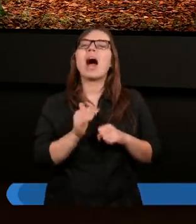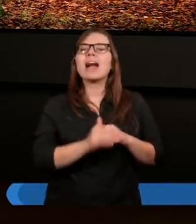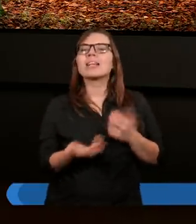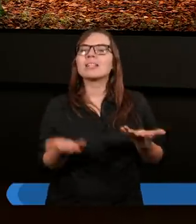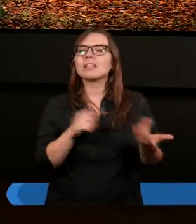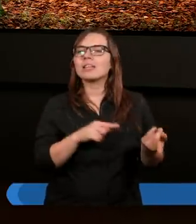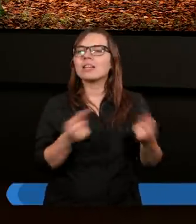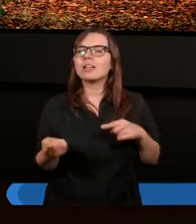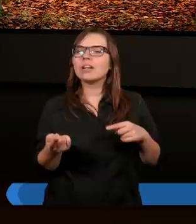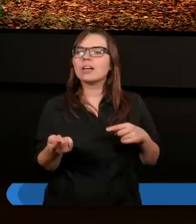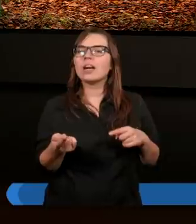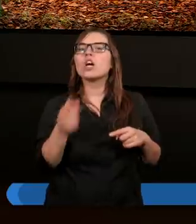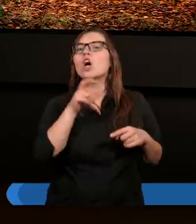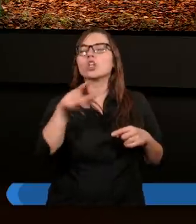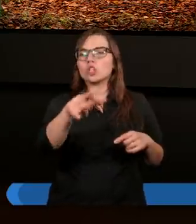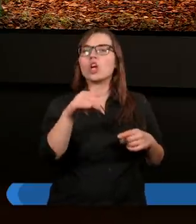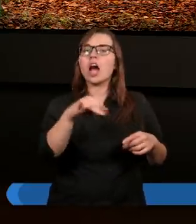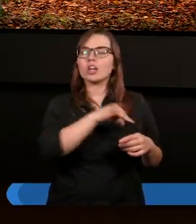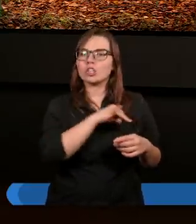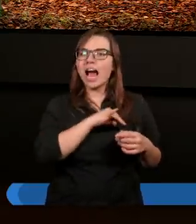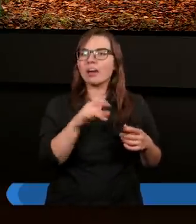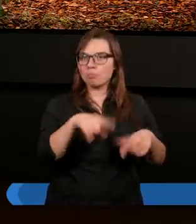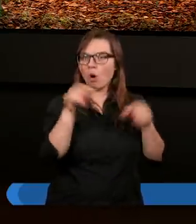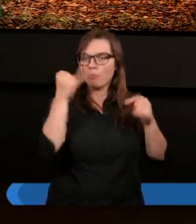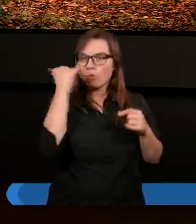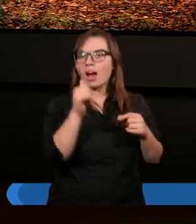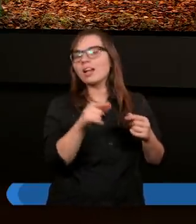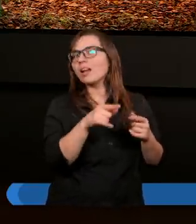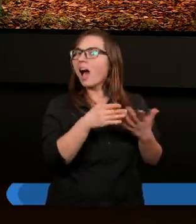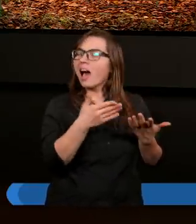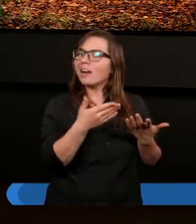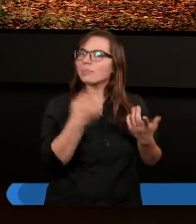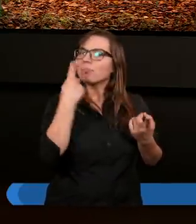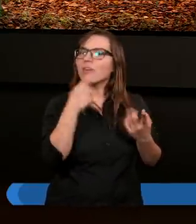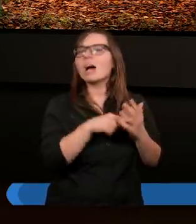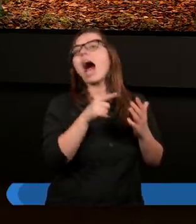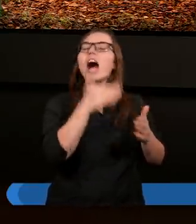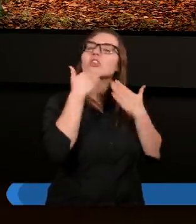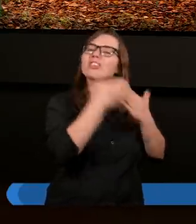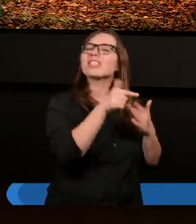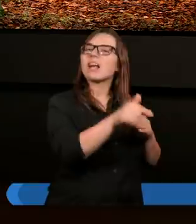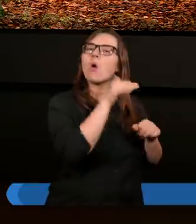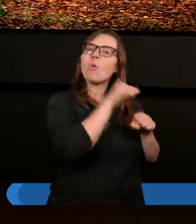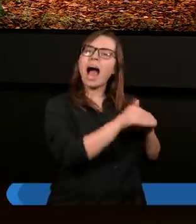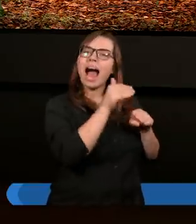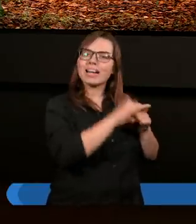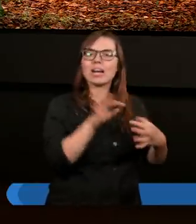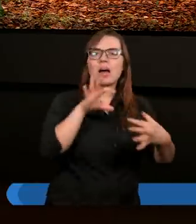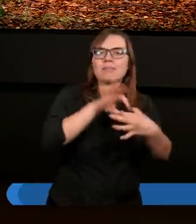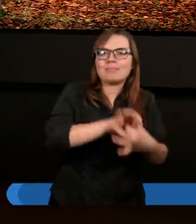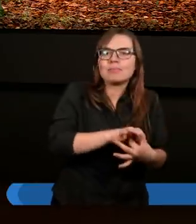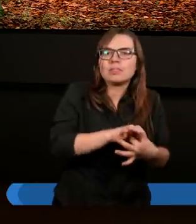wykazana byłaby wtedy, kiedy grzesznik poniósłby śmierć. Ale łaska dzięki łasce, połączeniu